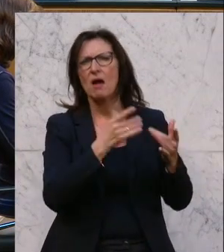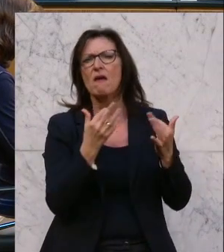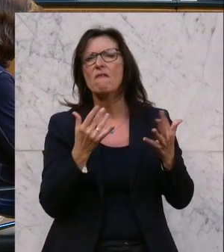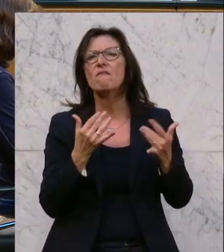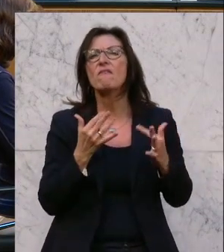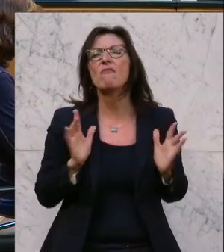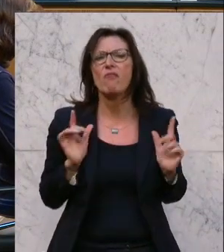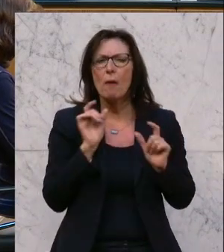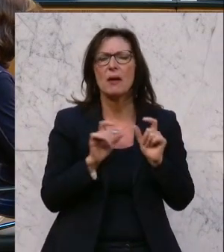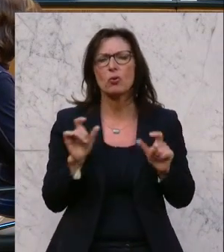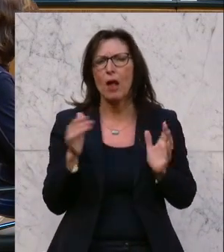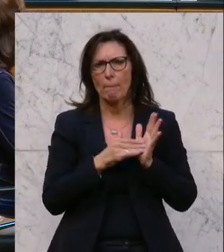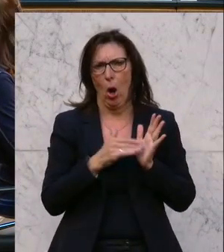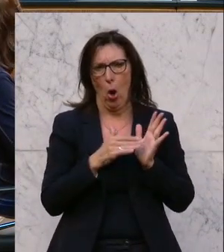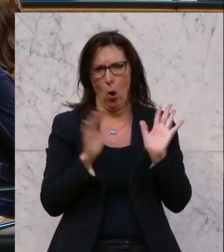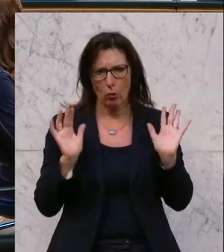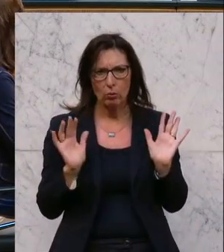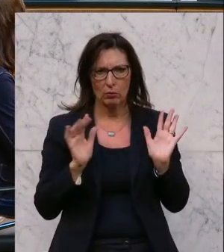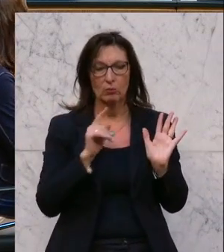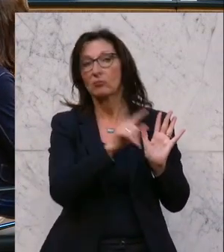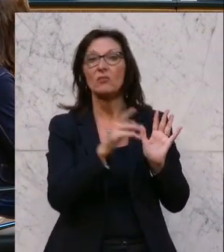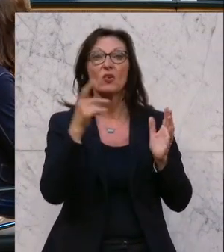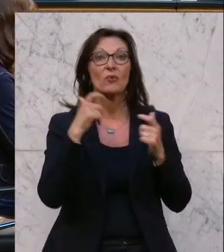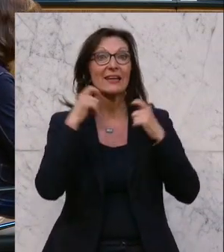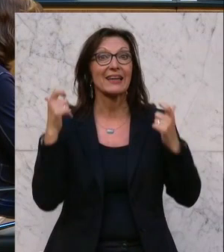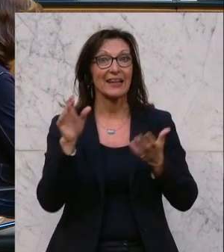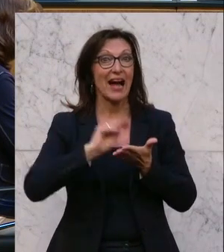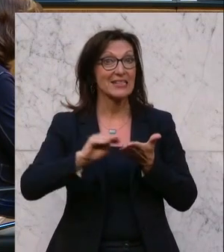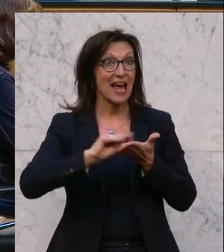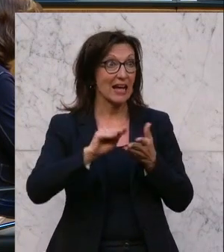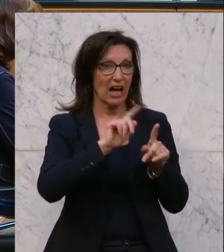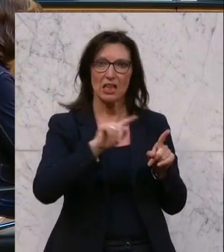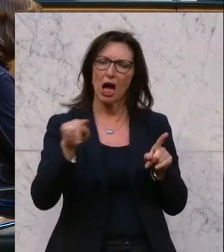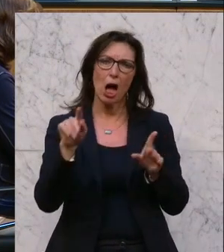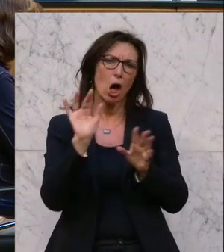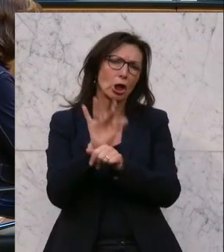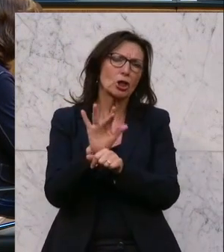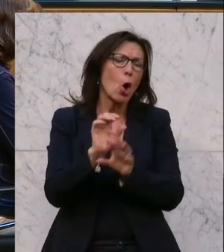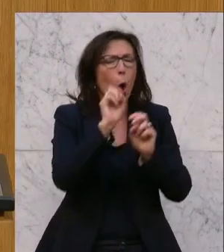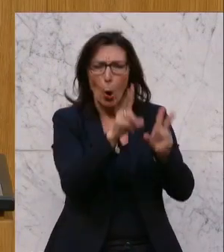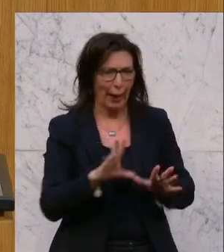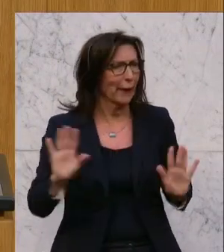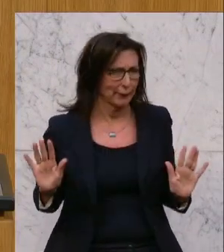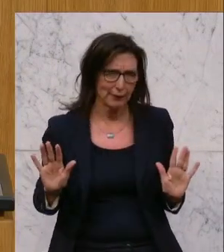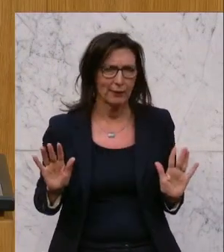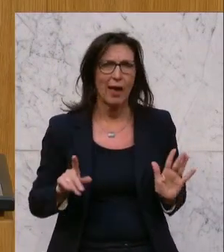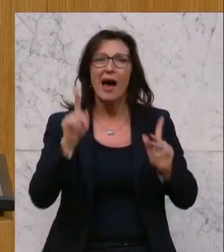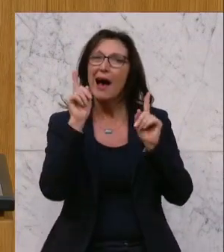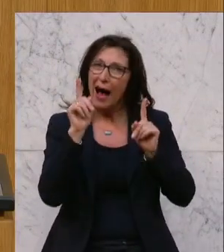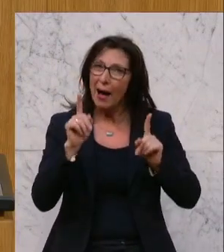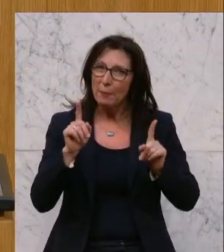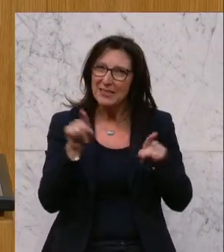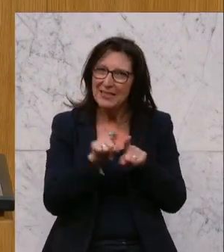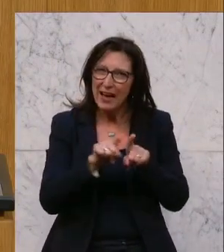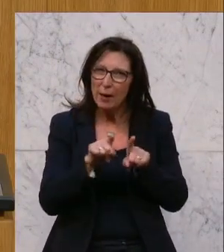auskommt und eure Zug. Und man kann schon die Generalsekretariate kritisieren. Das kann man schon machen. Aber man könnte das